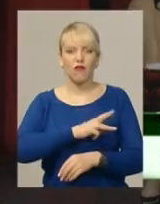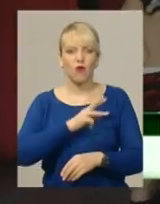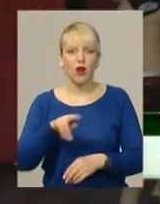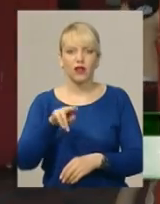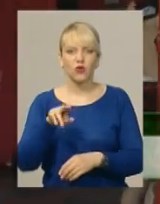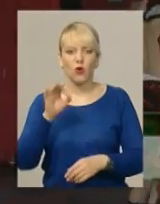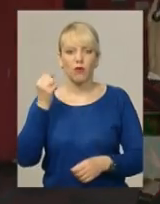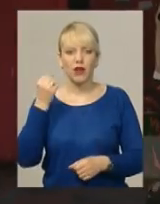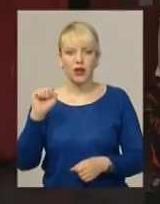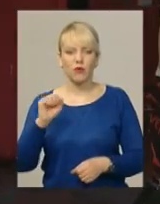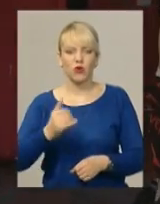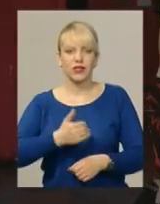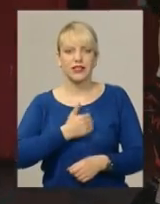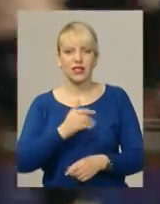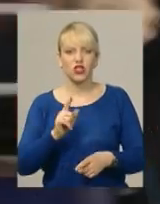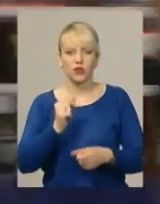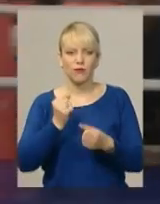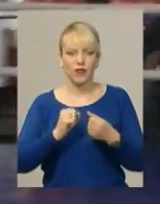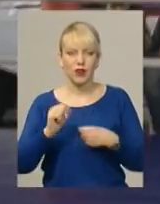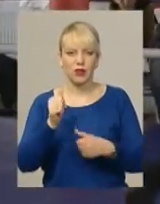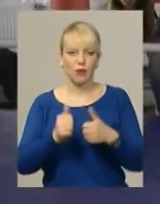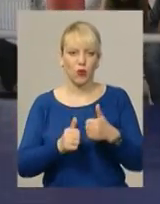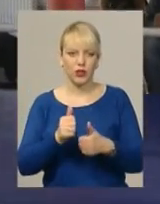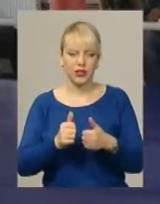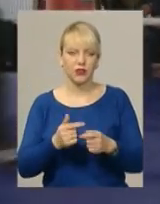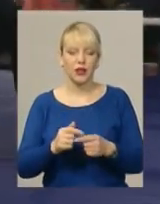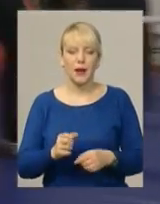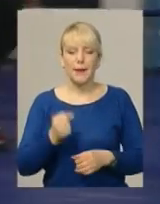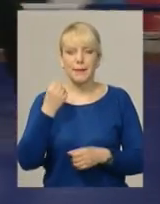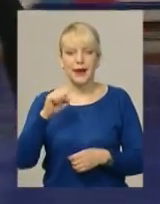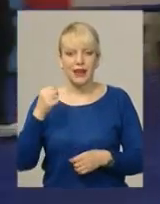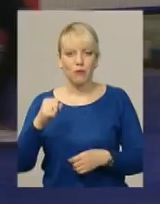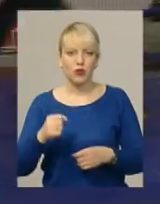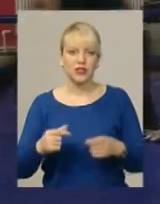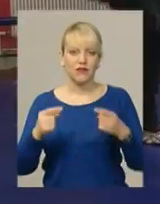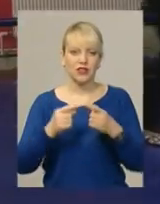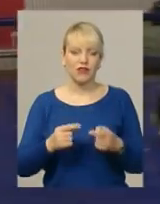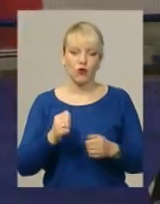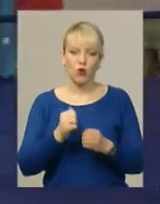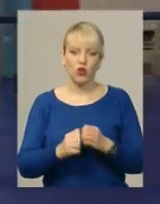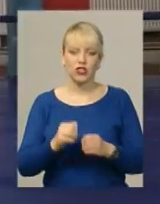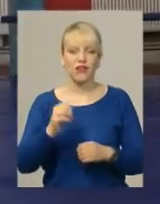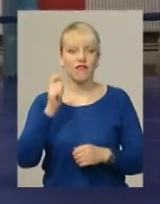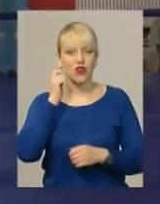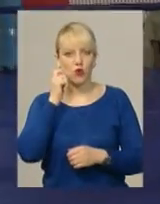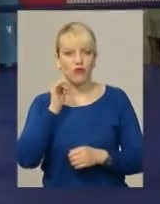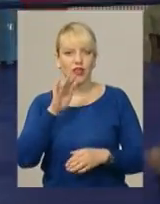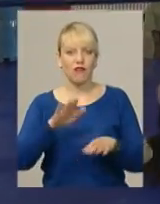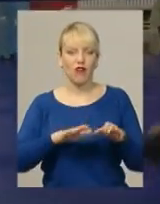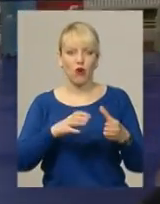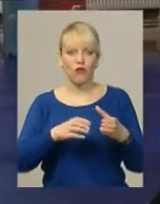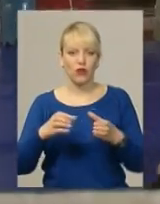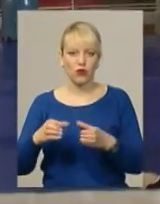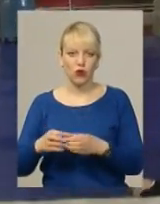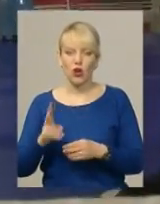снага, щоб виграти поєдинок. Переможці призери визначалися в кожній ваговій та віковій групі. Та тренери кажуть, хто не увійшов до числа